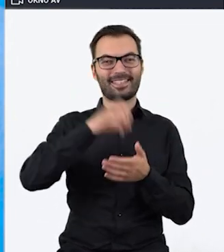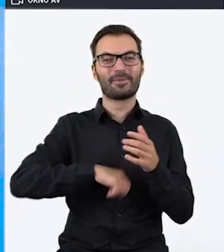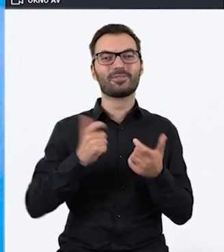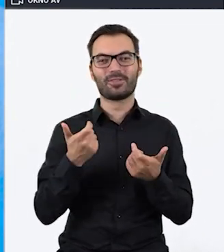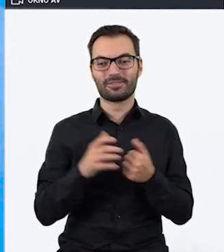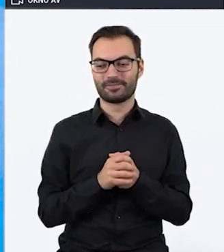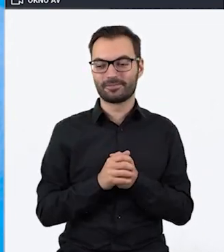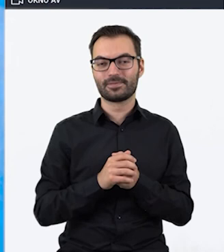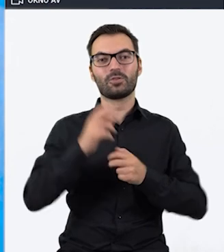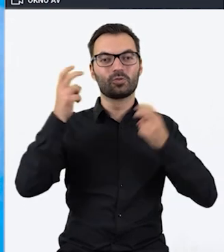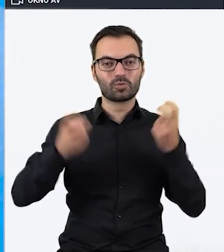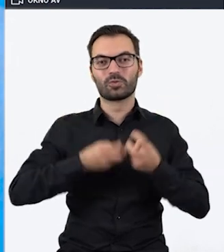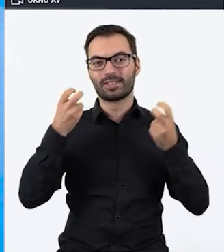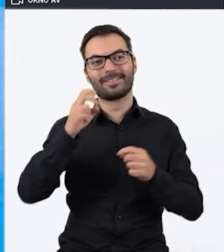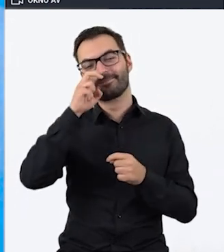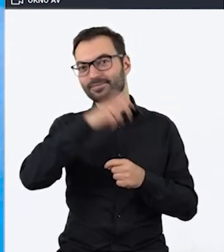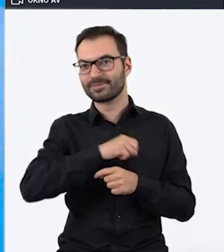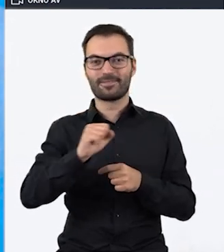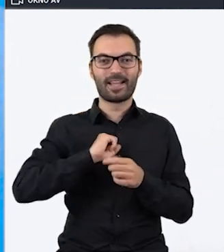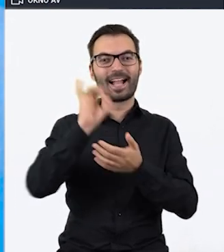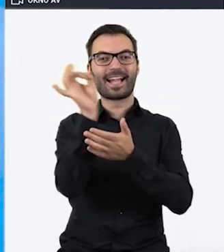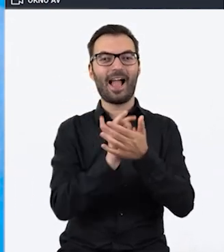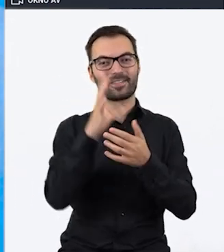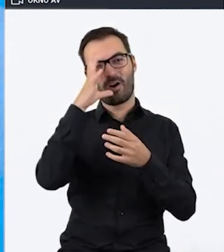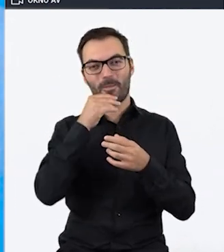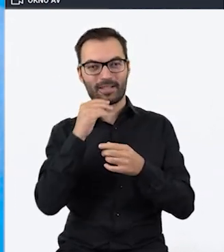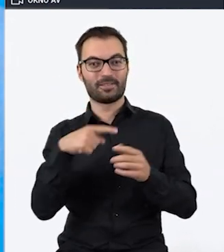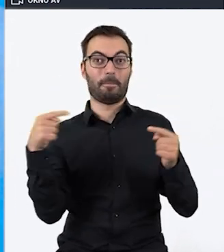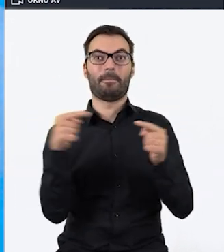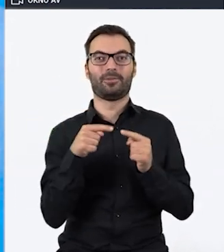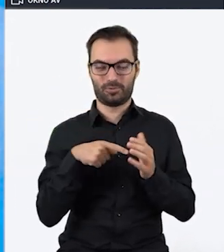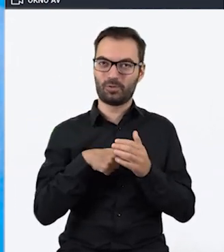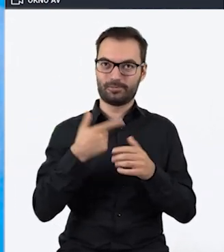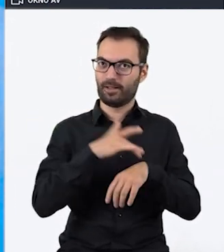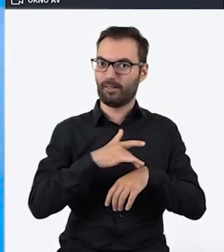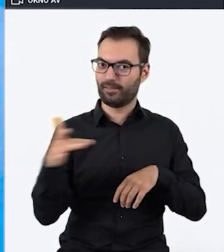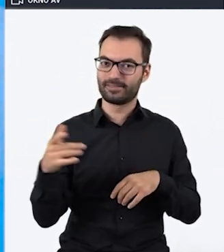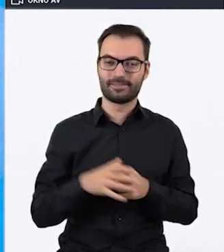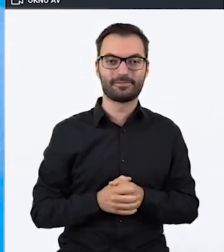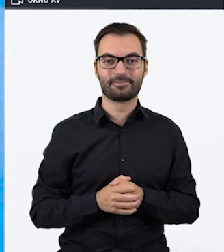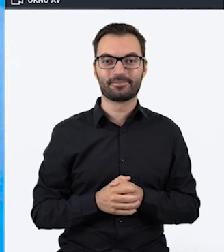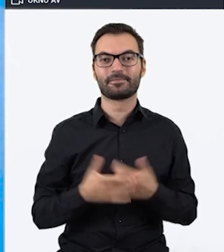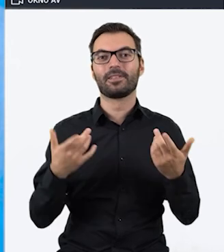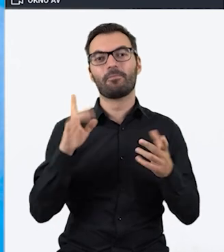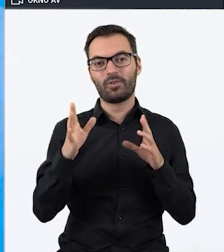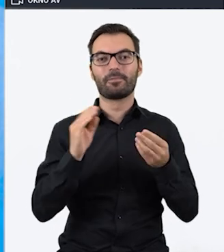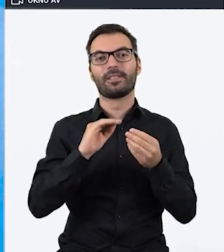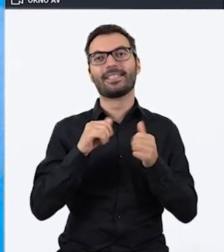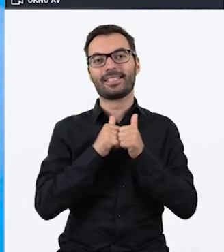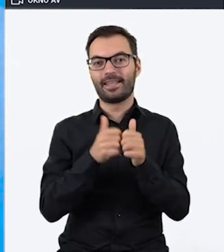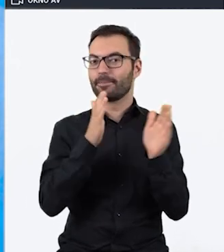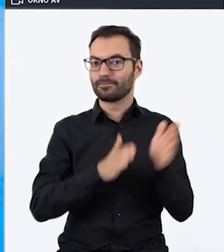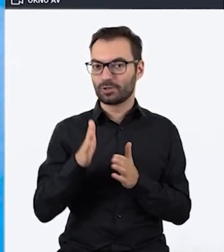momencie znajdowanie jakichś interesujących grafik, które będą nam pasowały. No i układanie zadań.